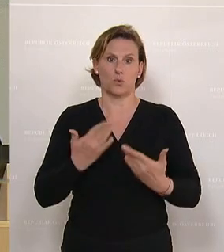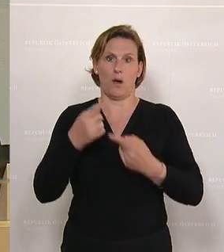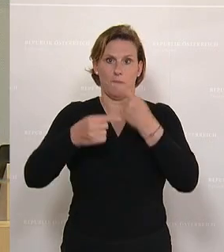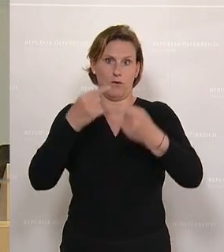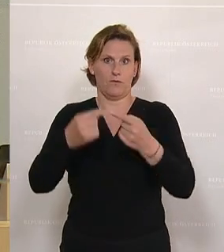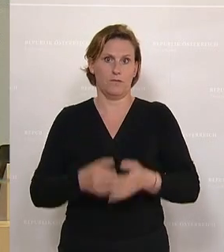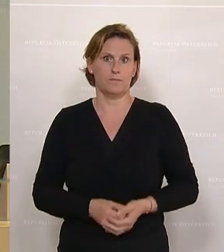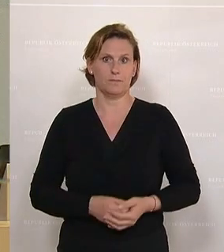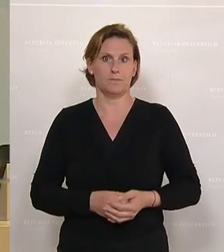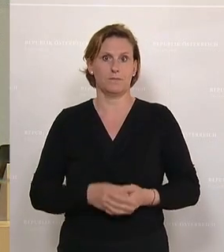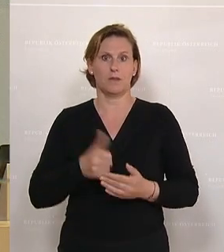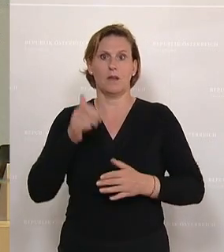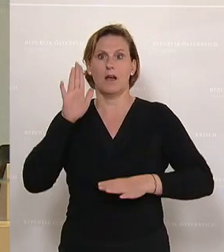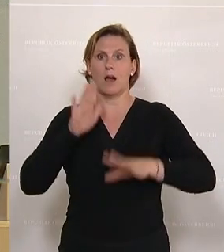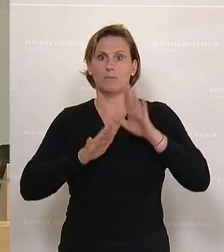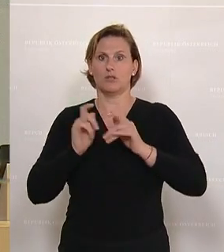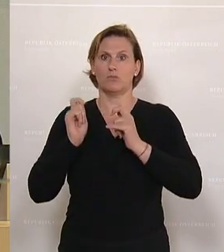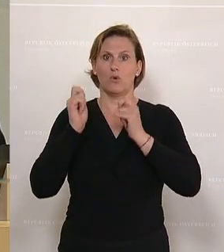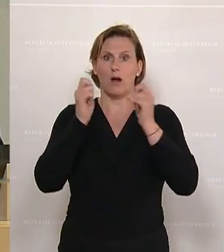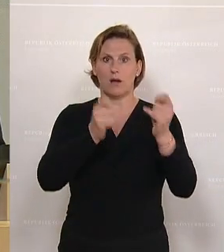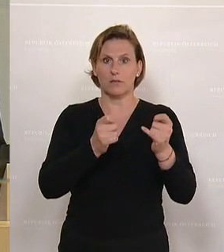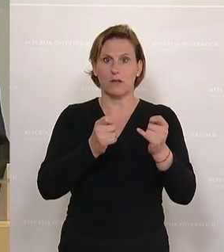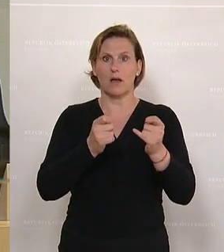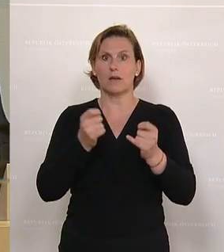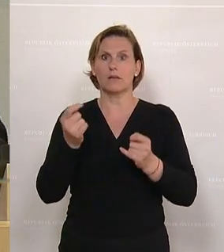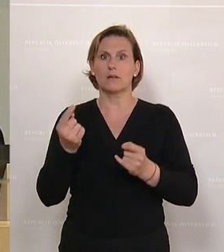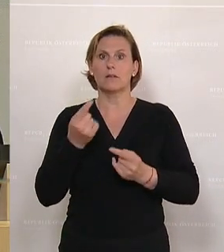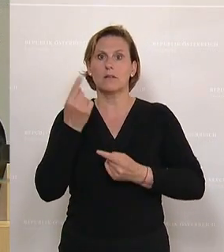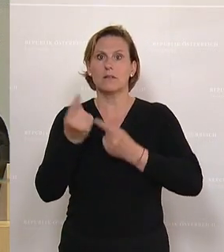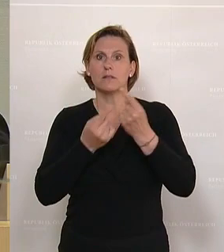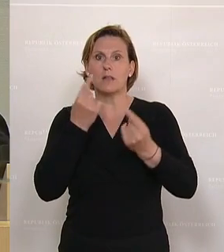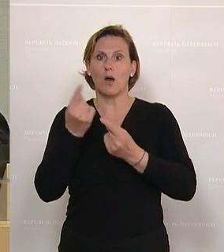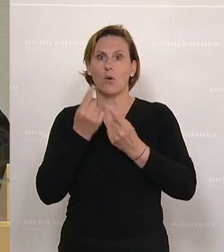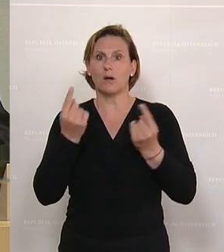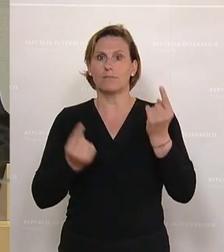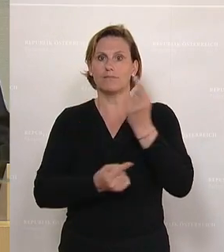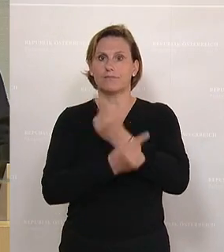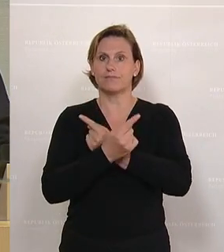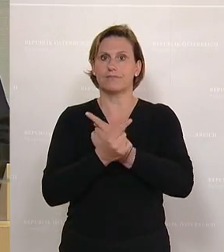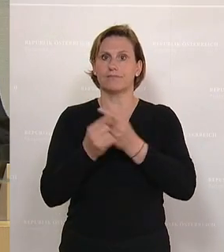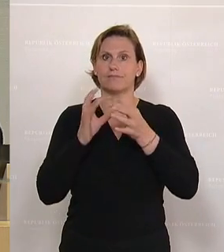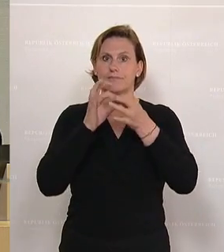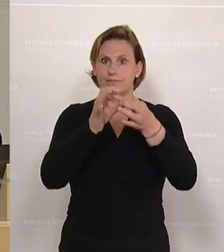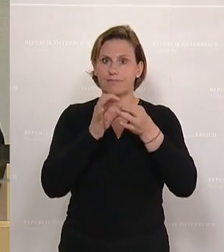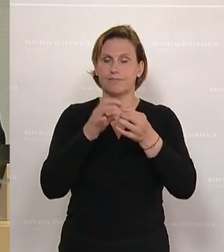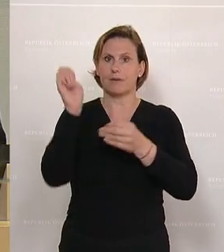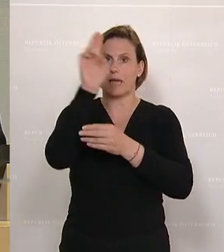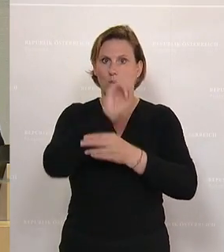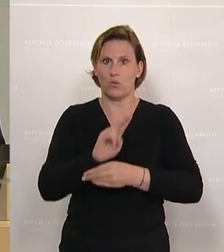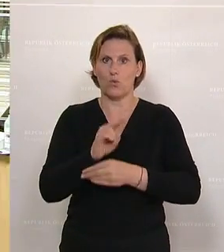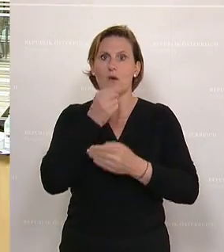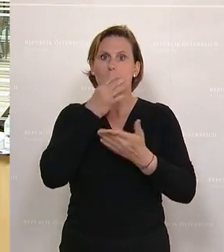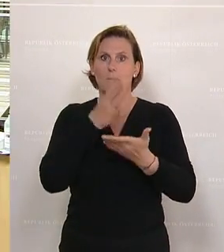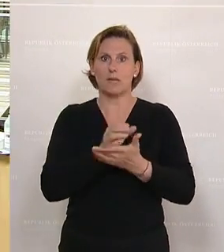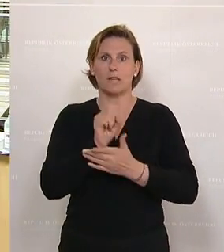Wir kommen zur Abstimmung über den Antrag des ständigen Unterausschusses. Nach den Abstimmungen folgen dann Tag des Ordnungspunktes 3